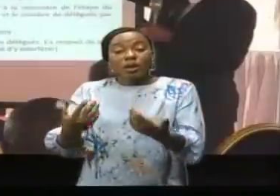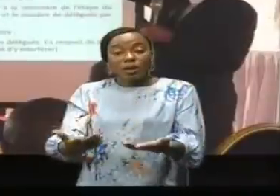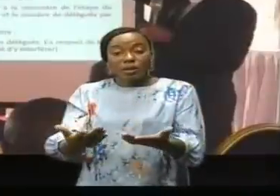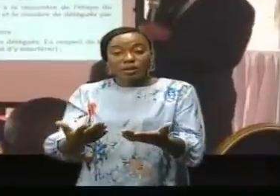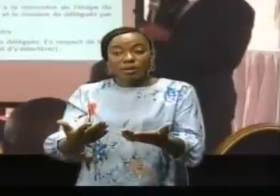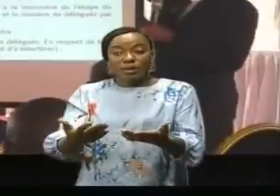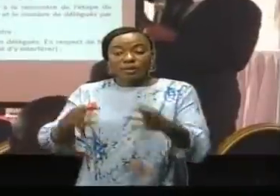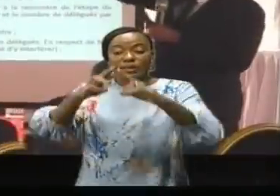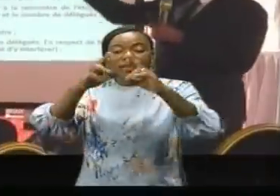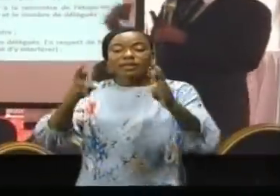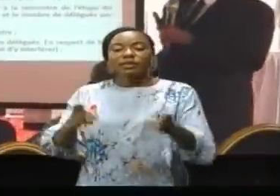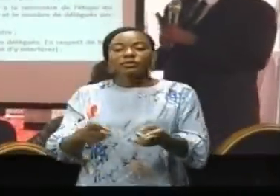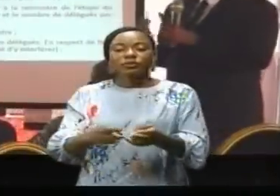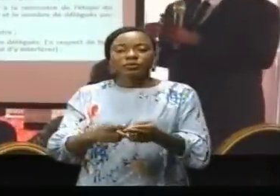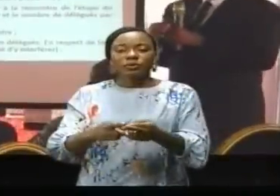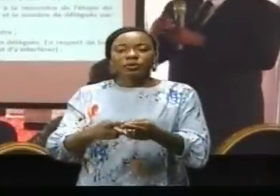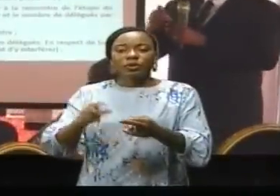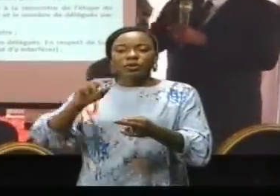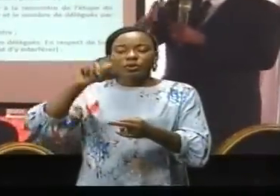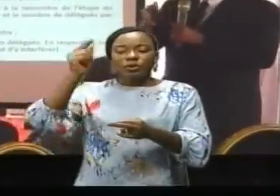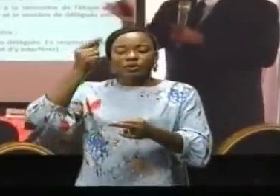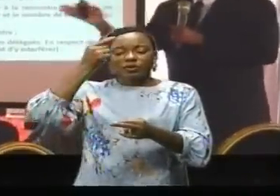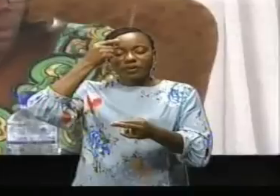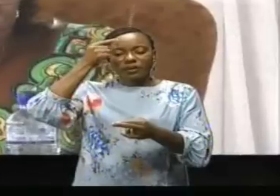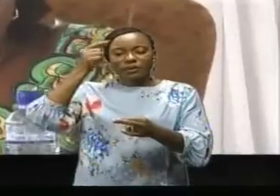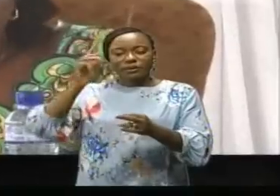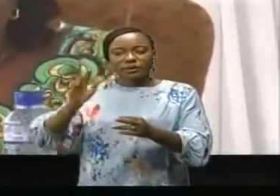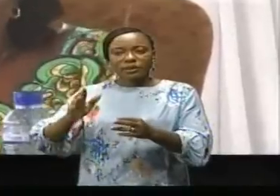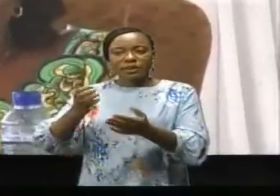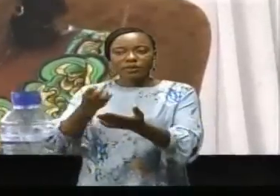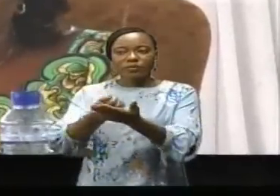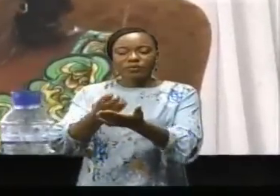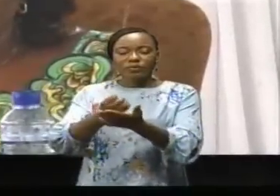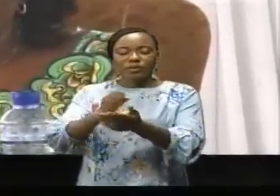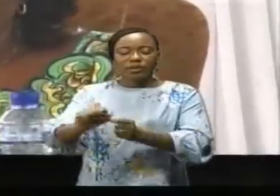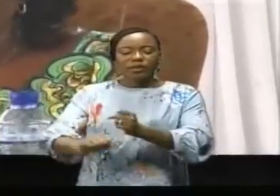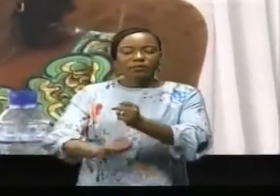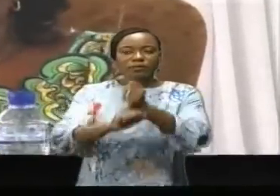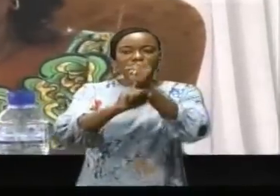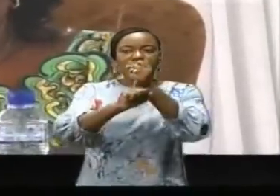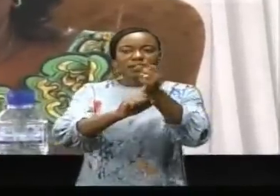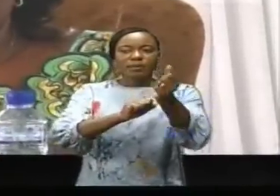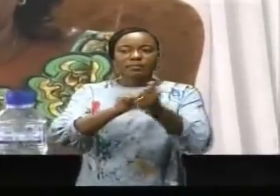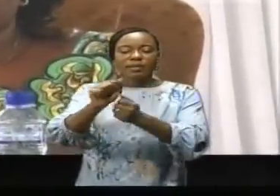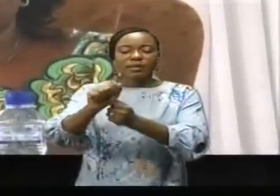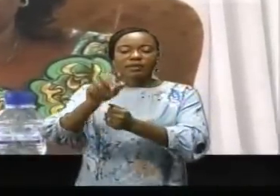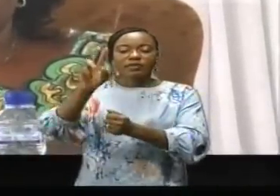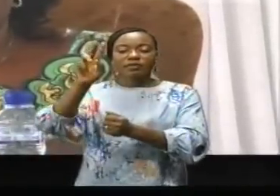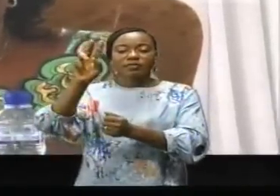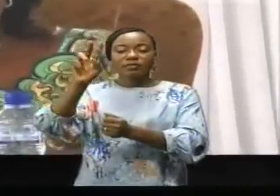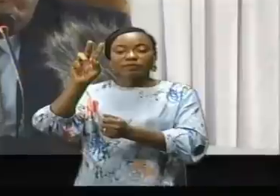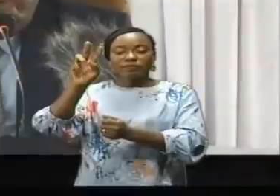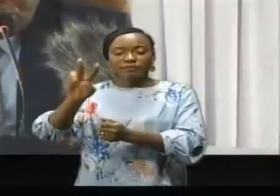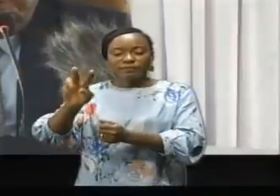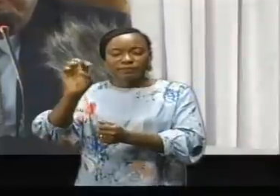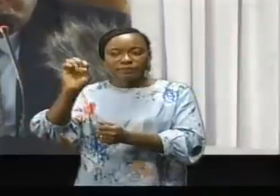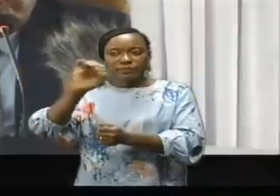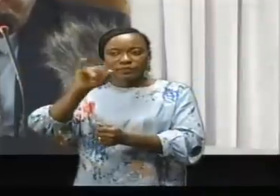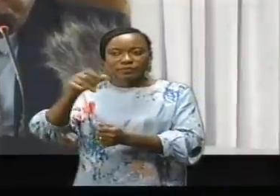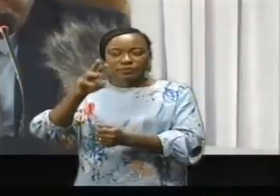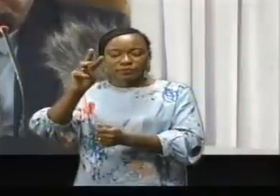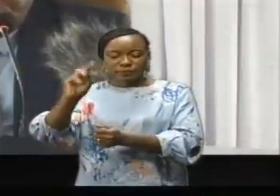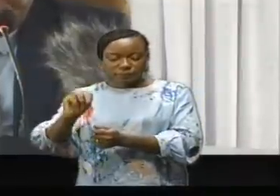réseau Gouvernance économique et démocratie Régède appuyé par Vergen, un consortium néerlandais. Le